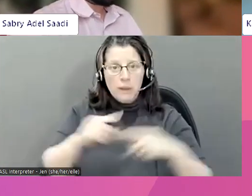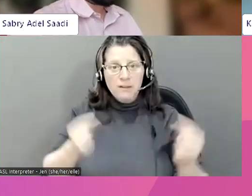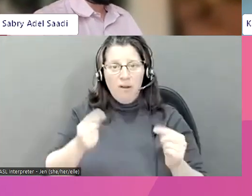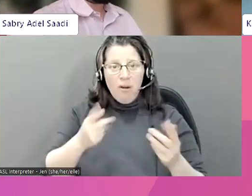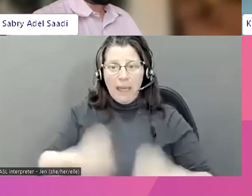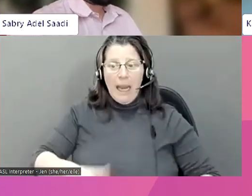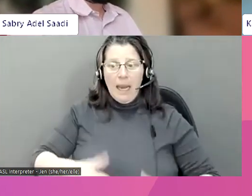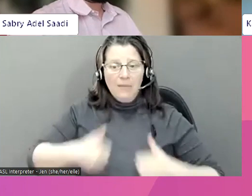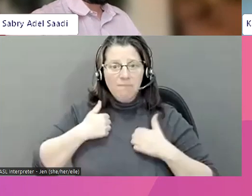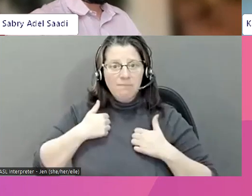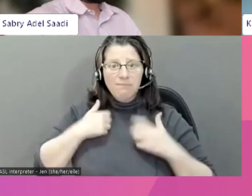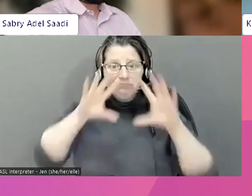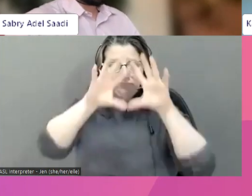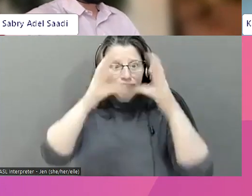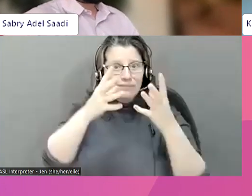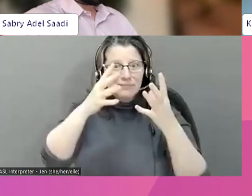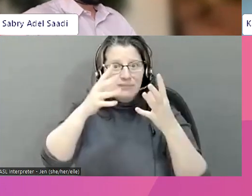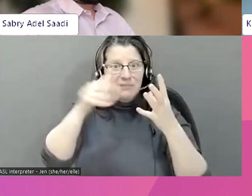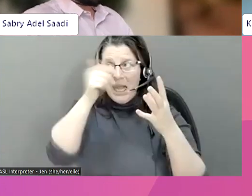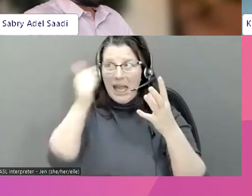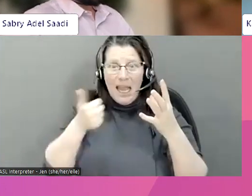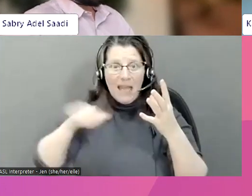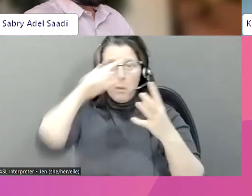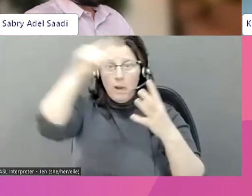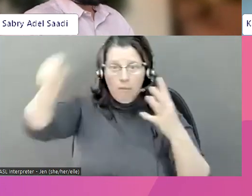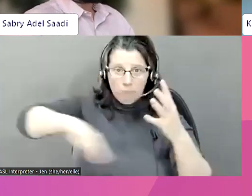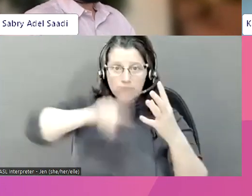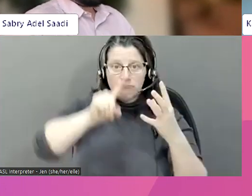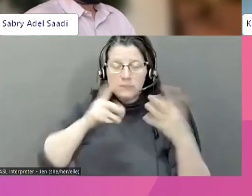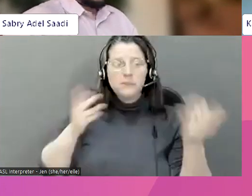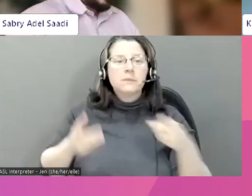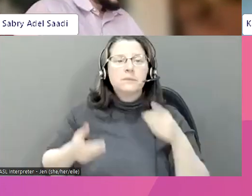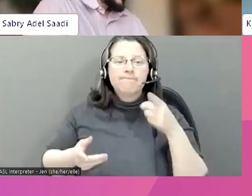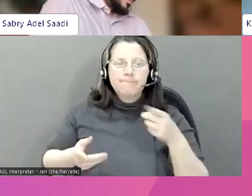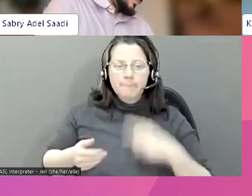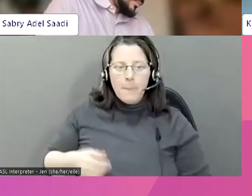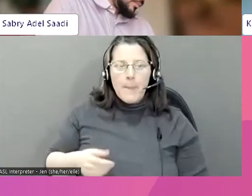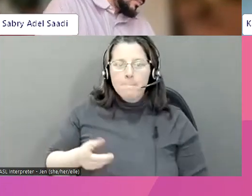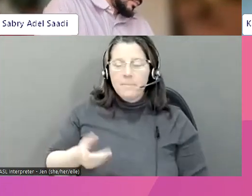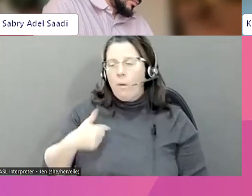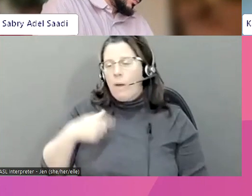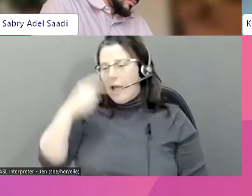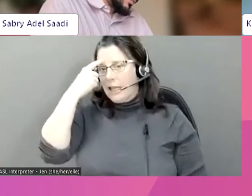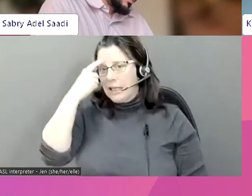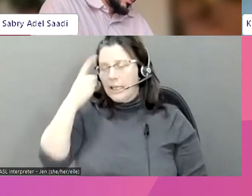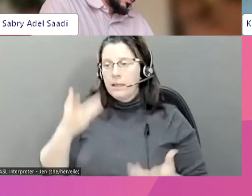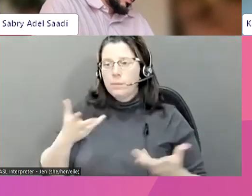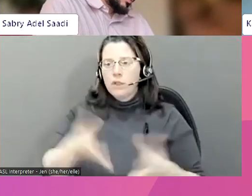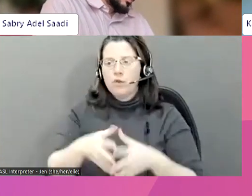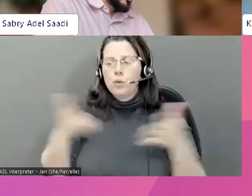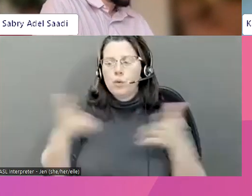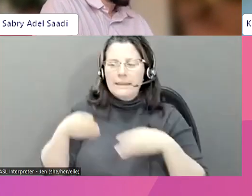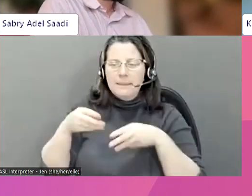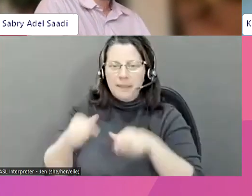canadiens? Oui, cela dépend. Souvent, il sera trop coûteux, trop lourd d